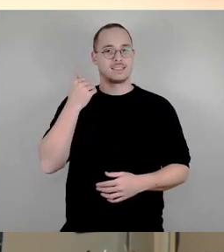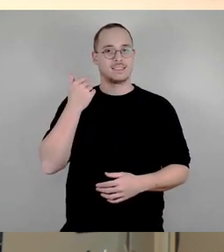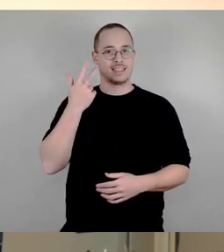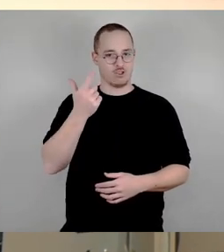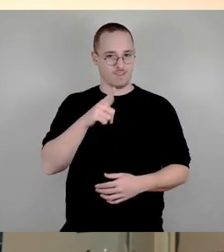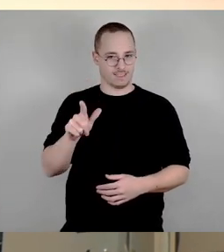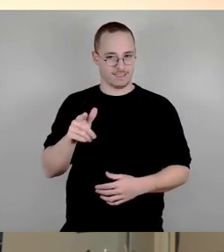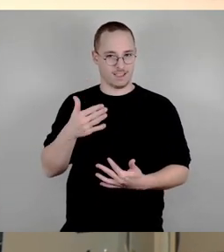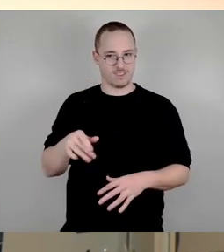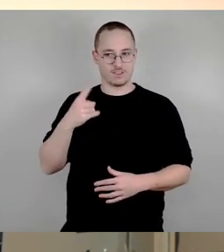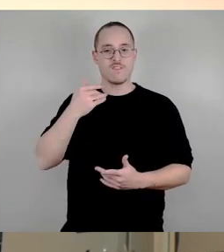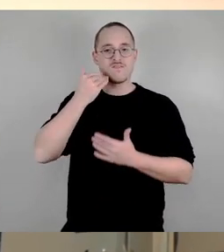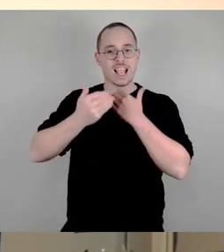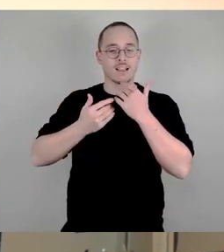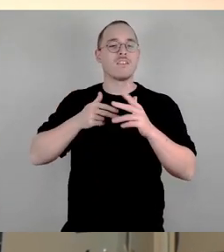kein einziges Wort.